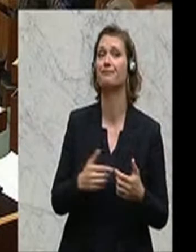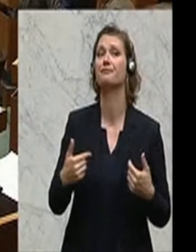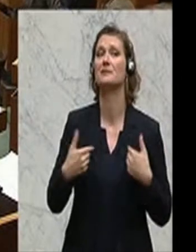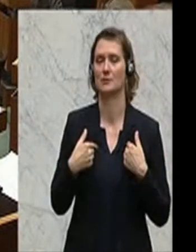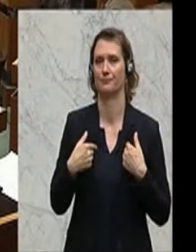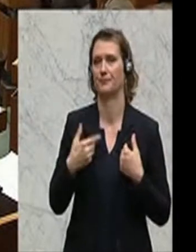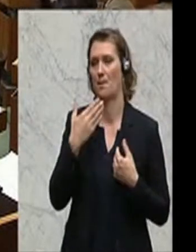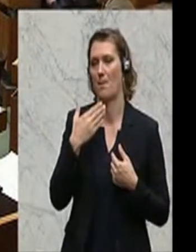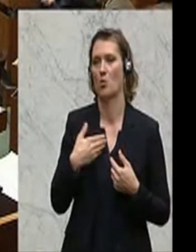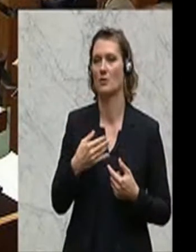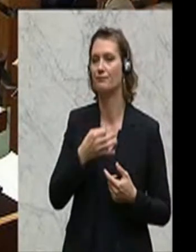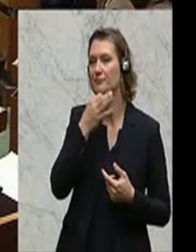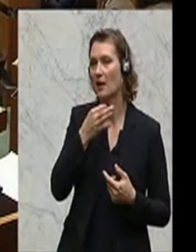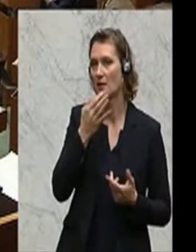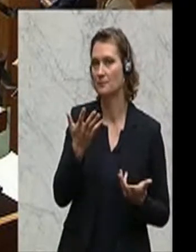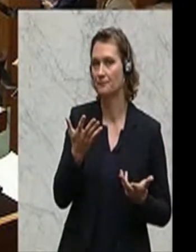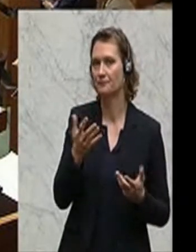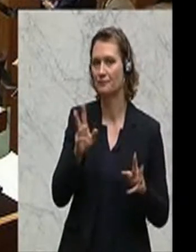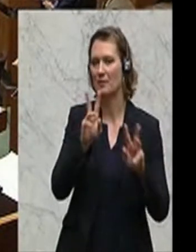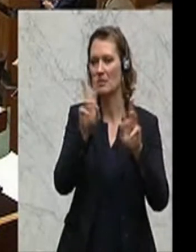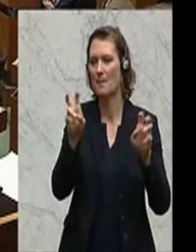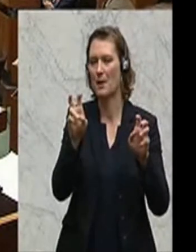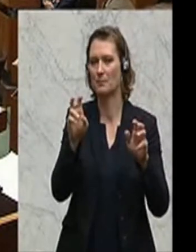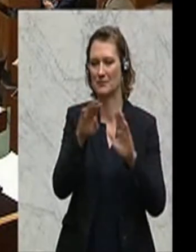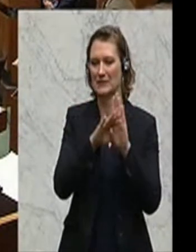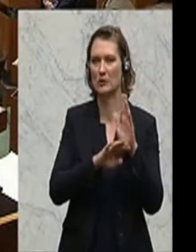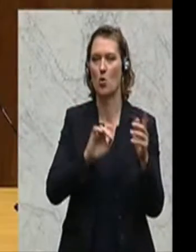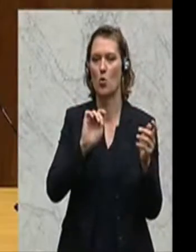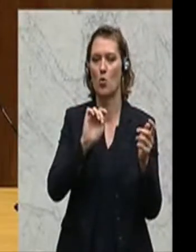Was die SGB-Novelle?